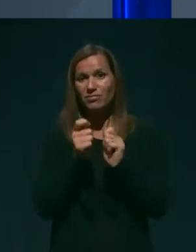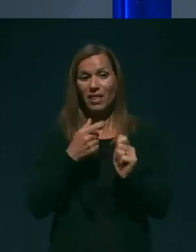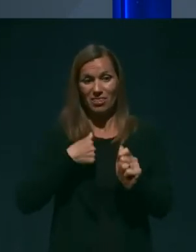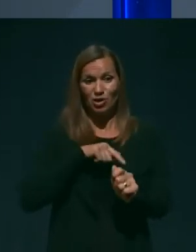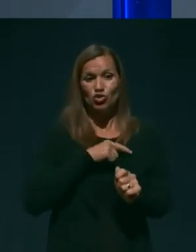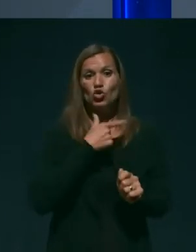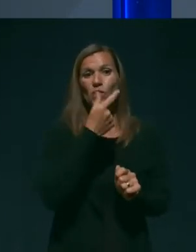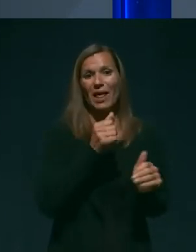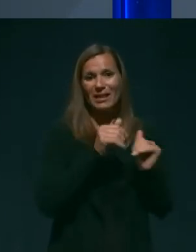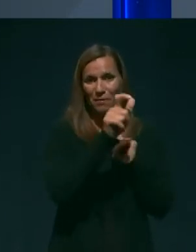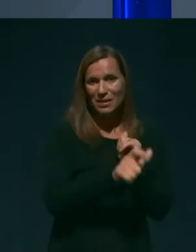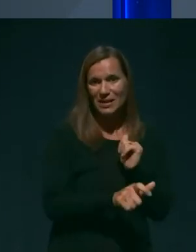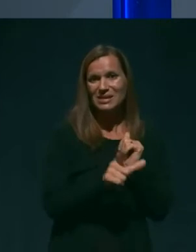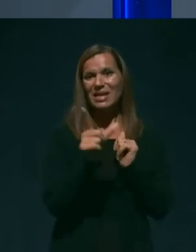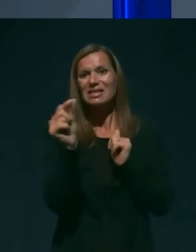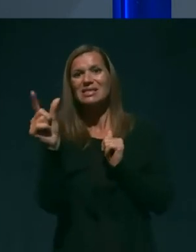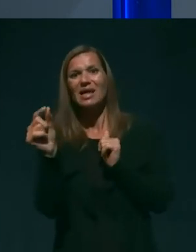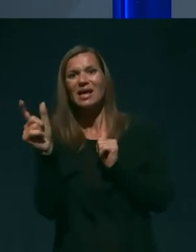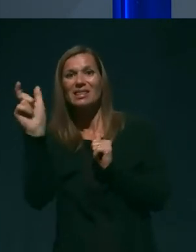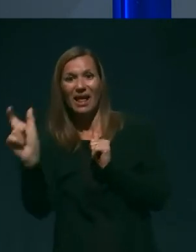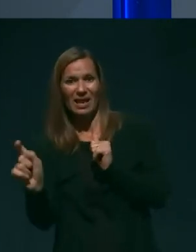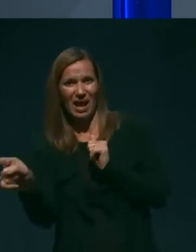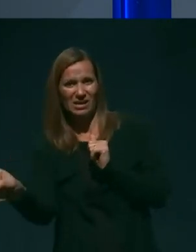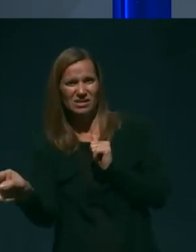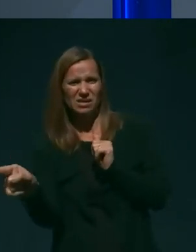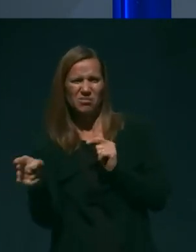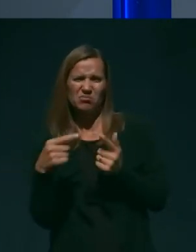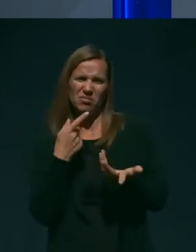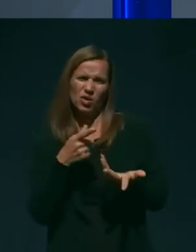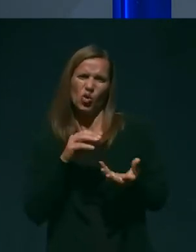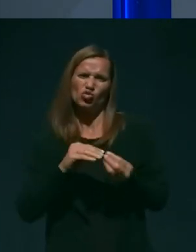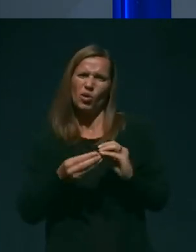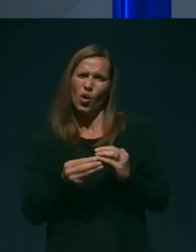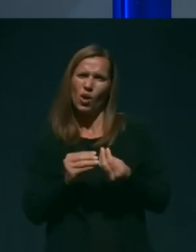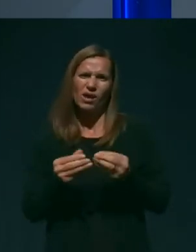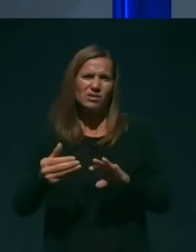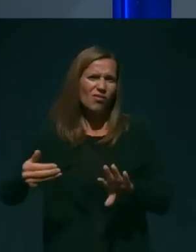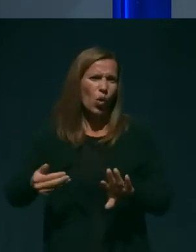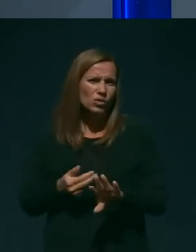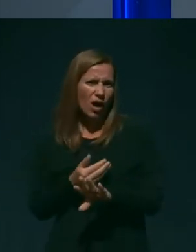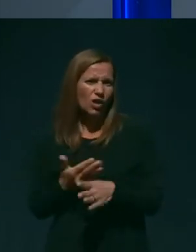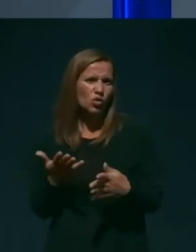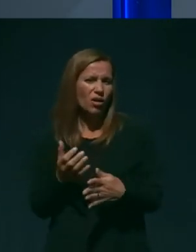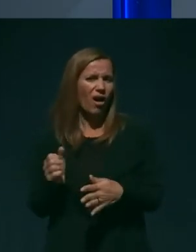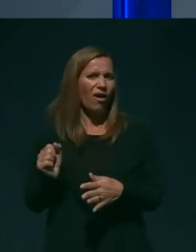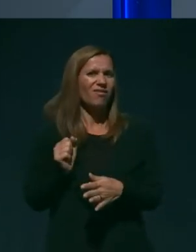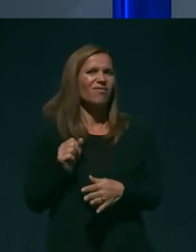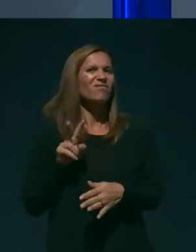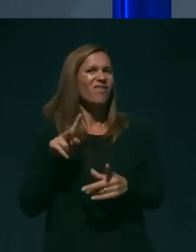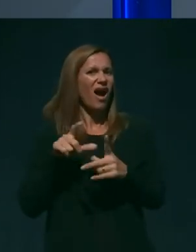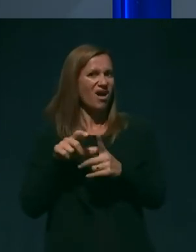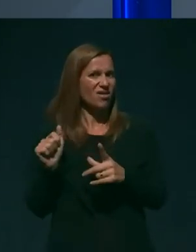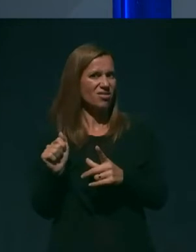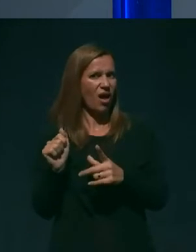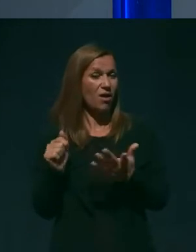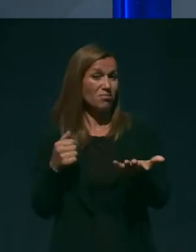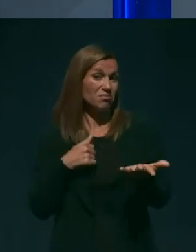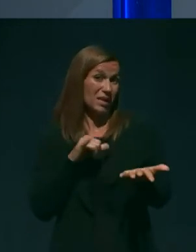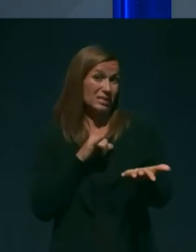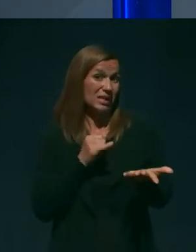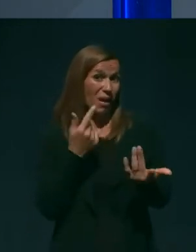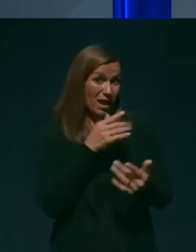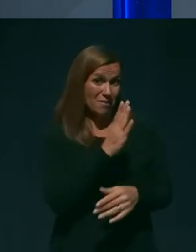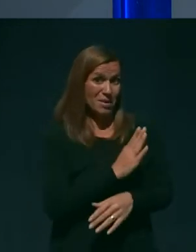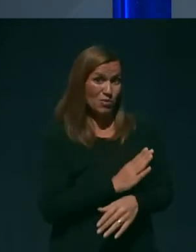zanima in kjer se špekulira, da je torej vendarle nekašna varda v vzadju, recimo kaj lahko poveste o primorski vardi, če morda deluje